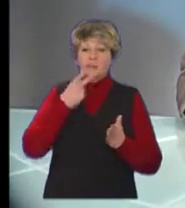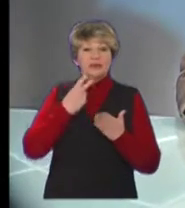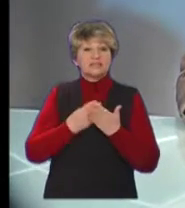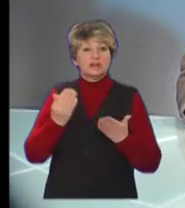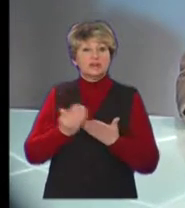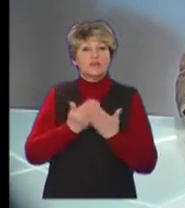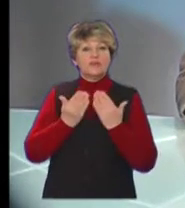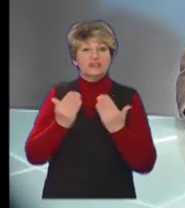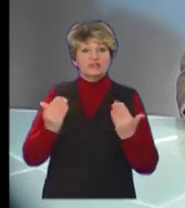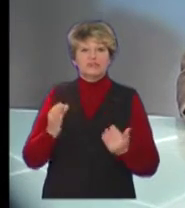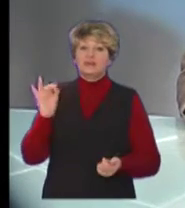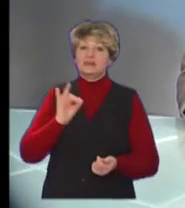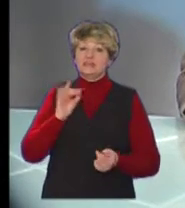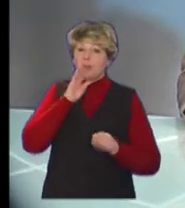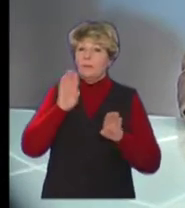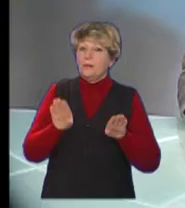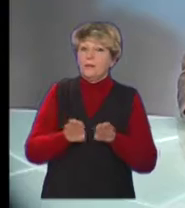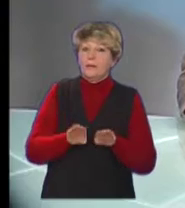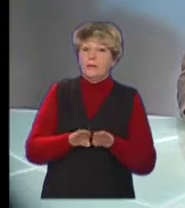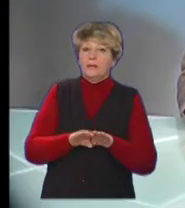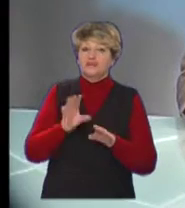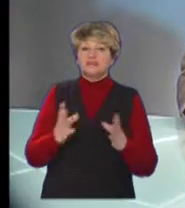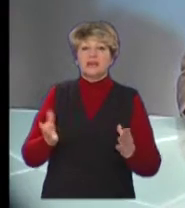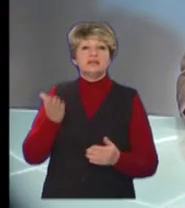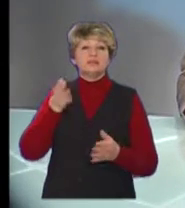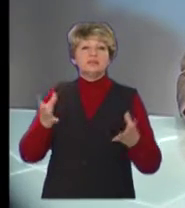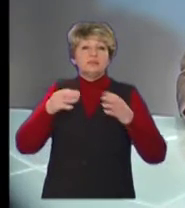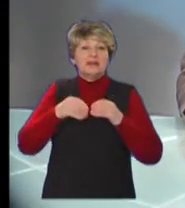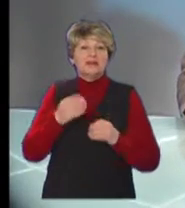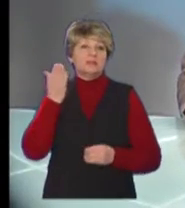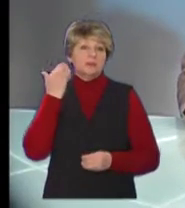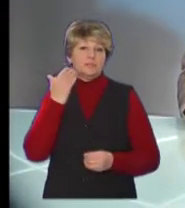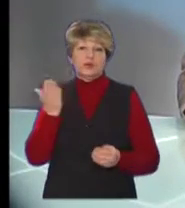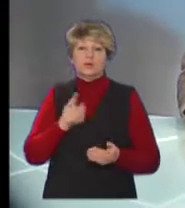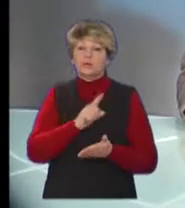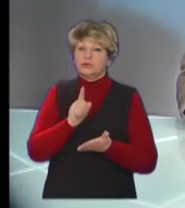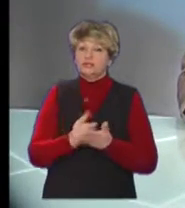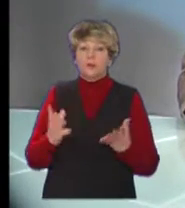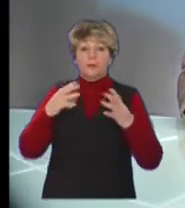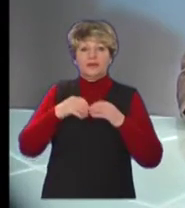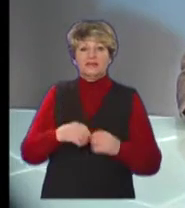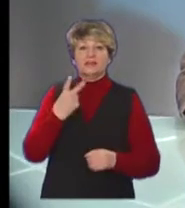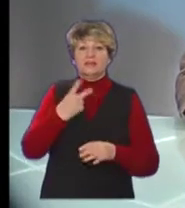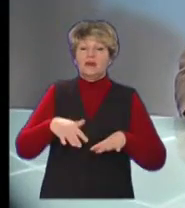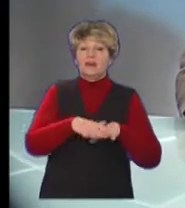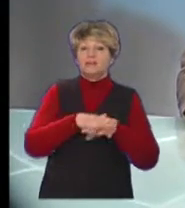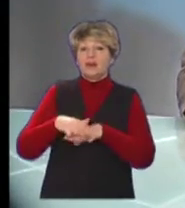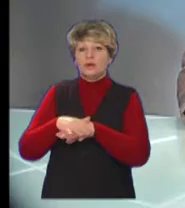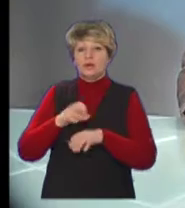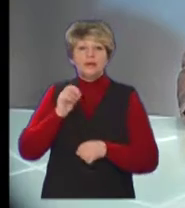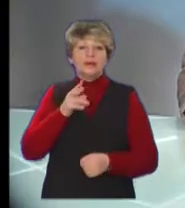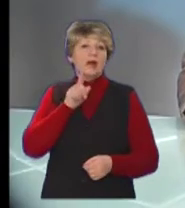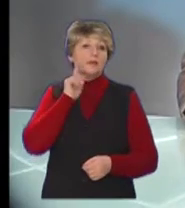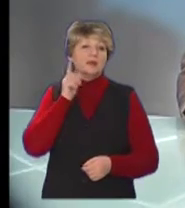виставу. Історія про схожу ментальність та спільне минуле, яке й має об'єднати два народи. Як